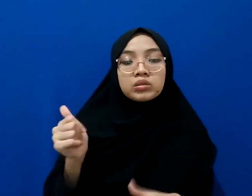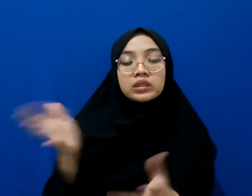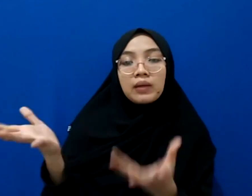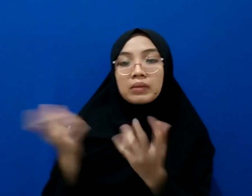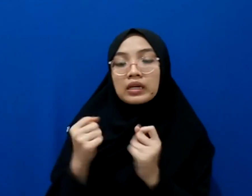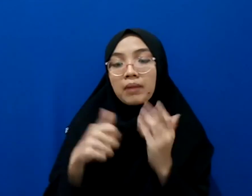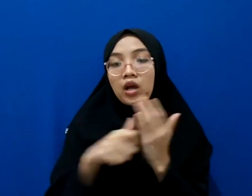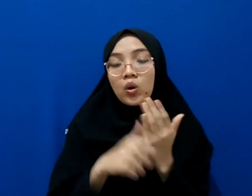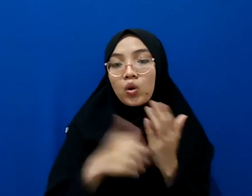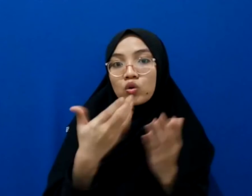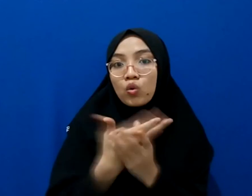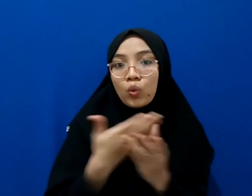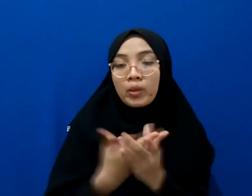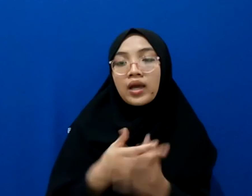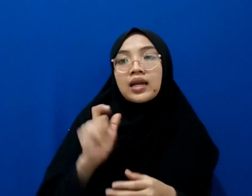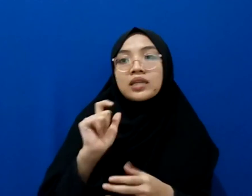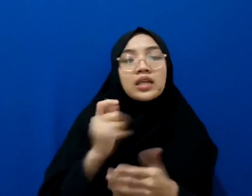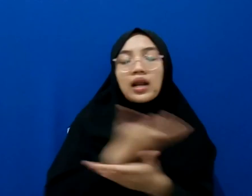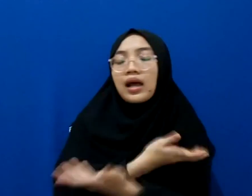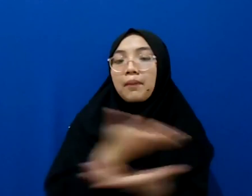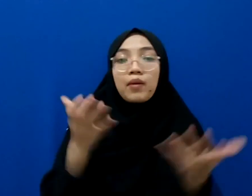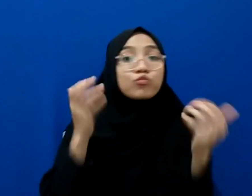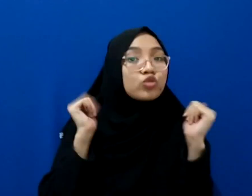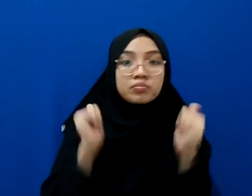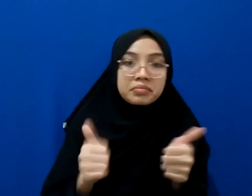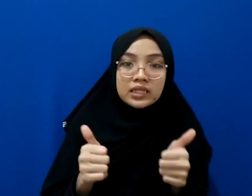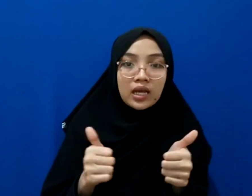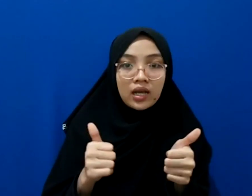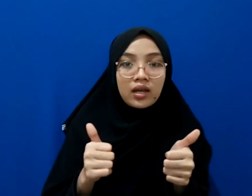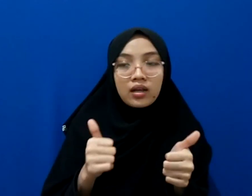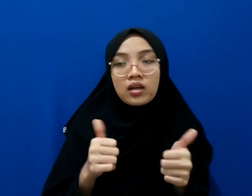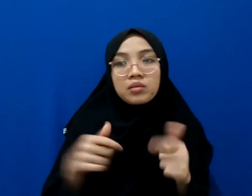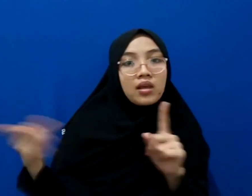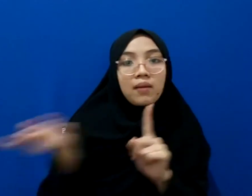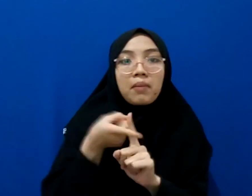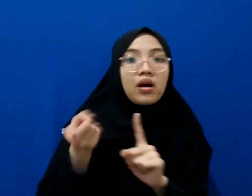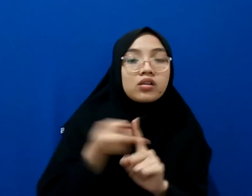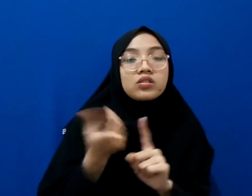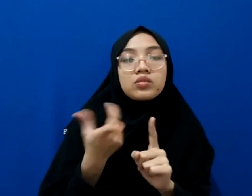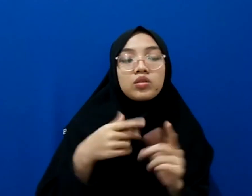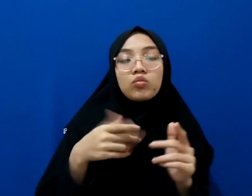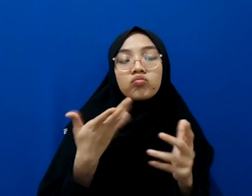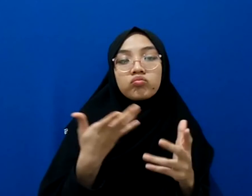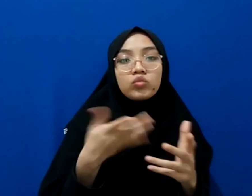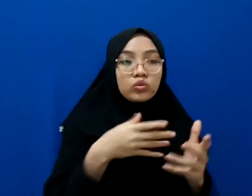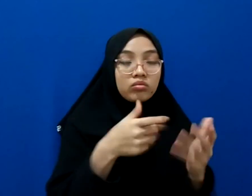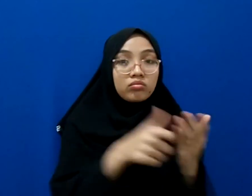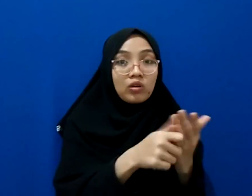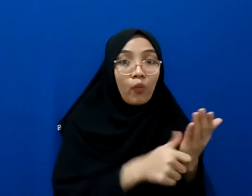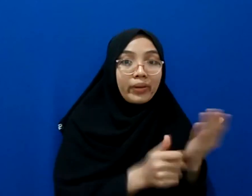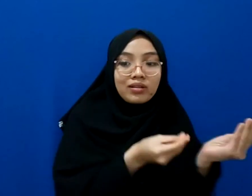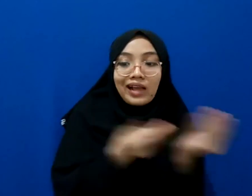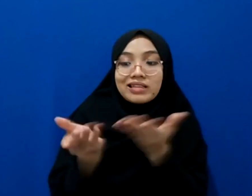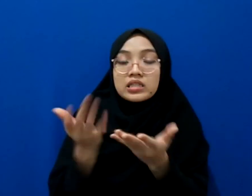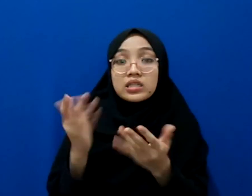dokumen bisa dengan cara apapun dia bisa memaksa untuk kalau dokumen enggak dikasih dia bisa memaksa untuk